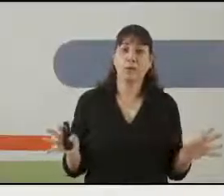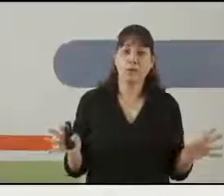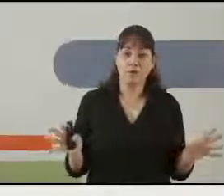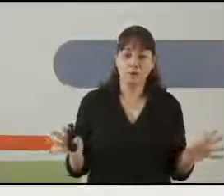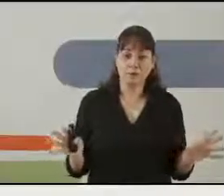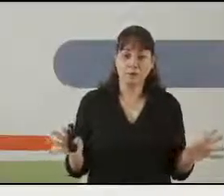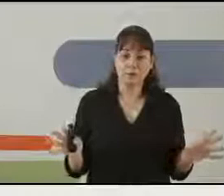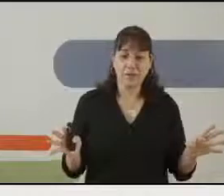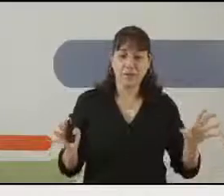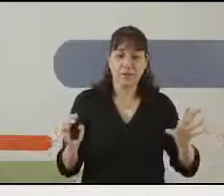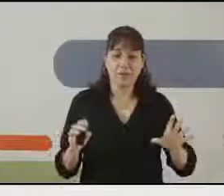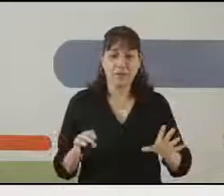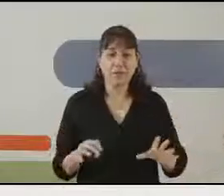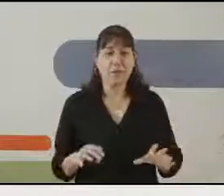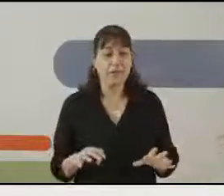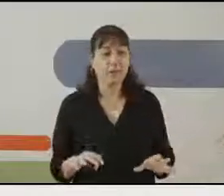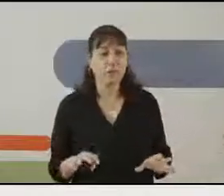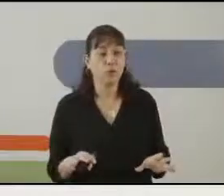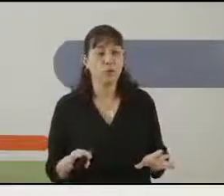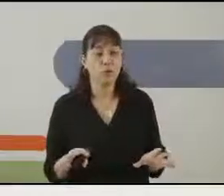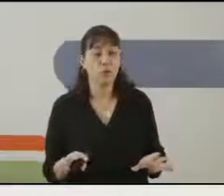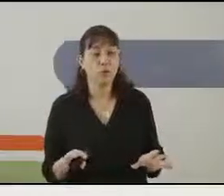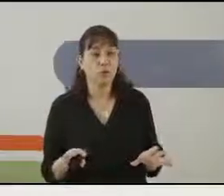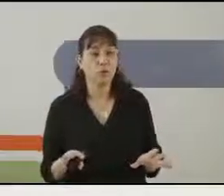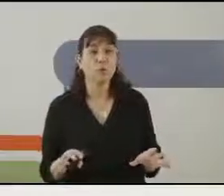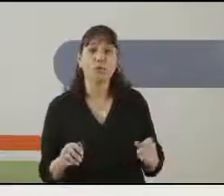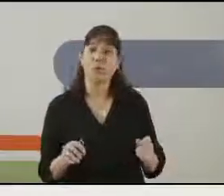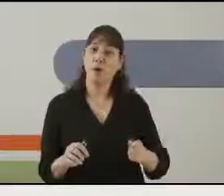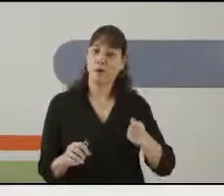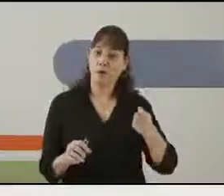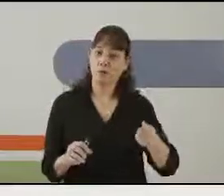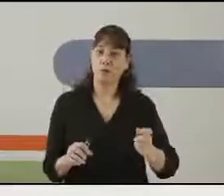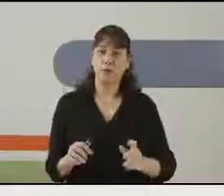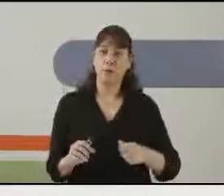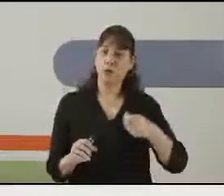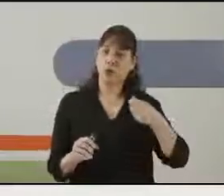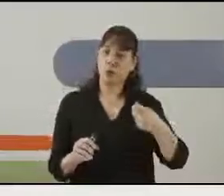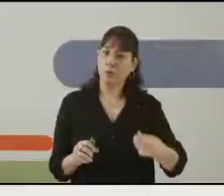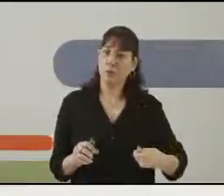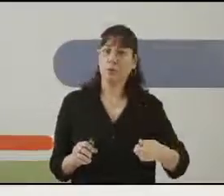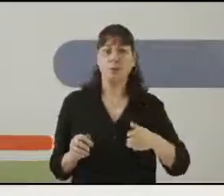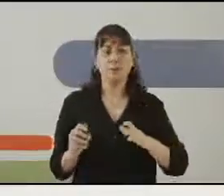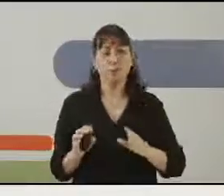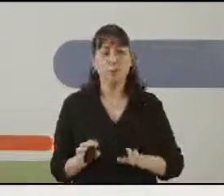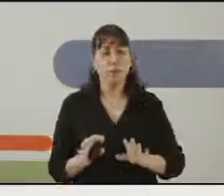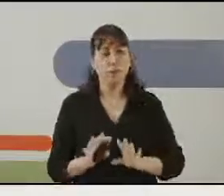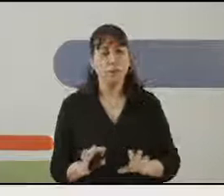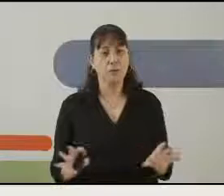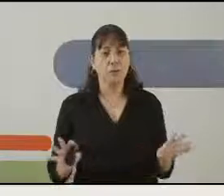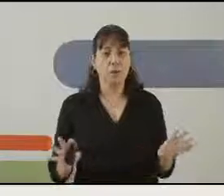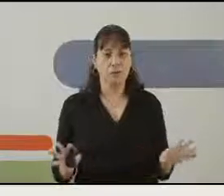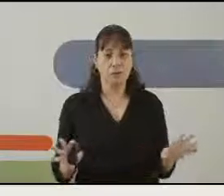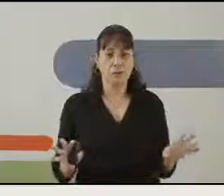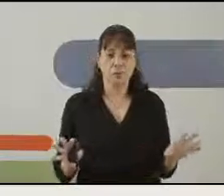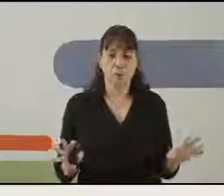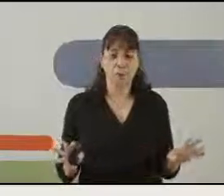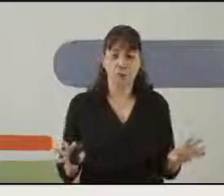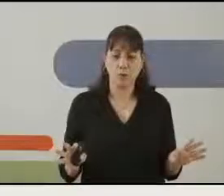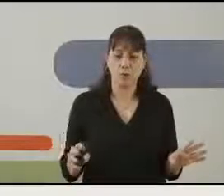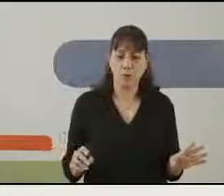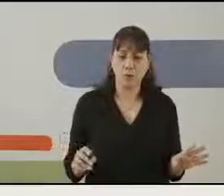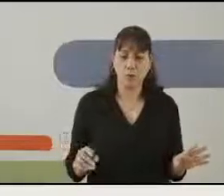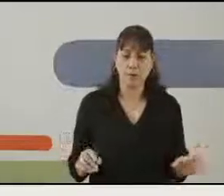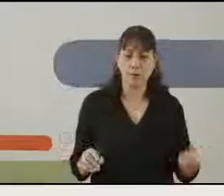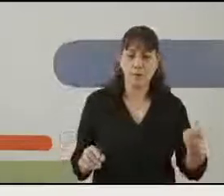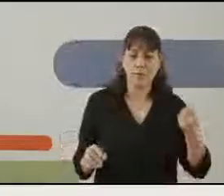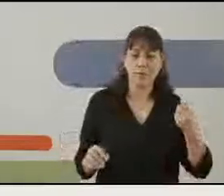ורוצים לקנות. אנחנו קונים בשוק היום תמורת כסף. אנחנו משלמים וקונים רק את מה שאנחנו זקוקים